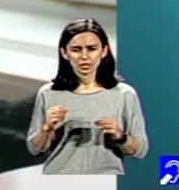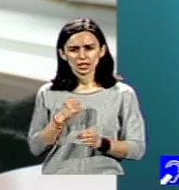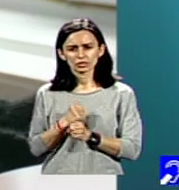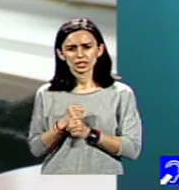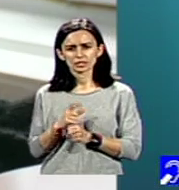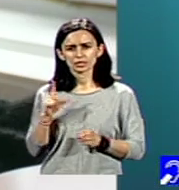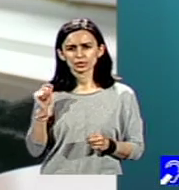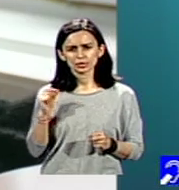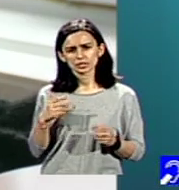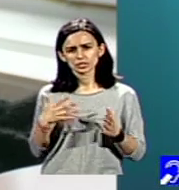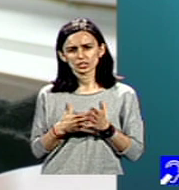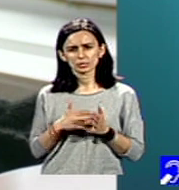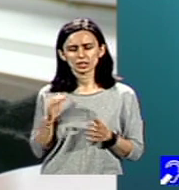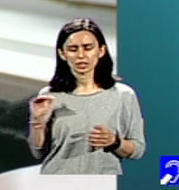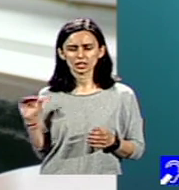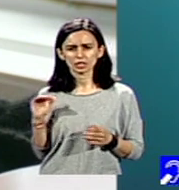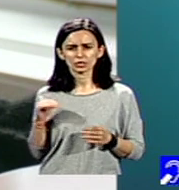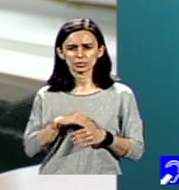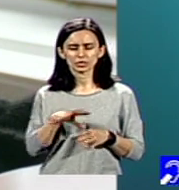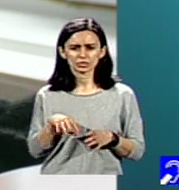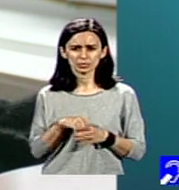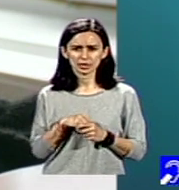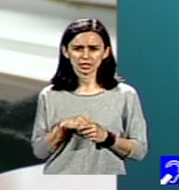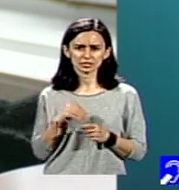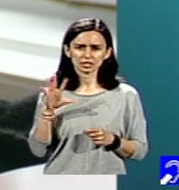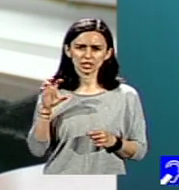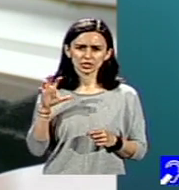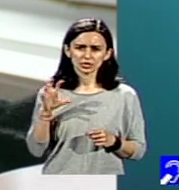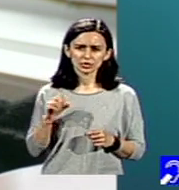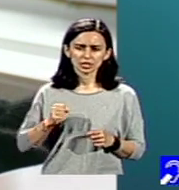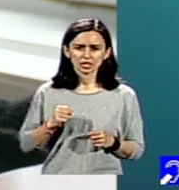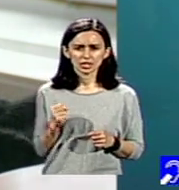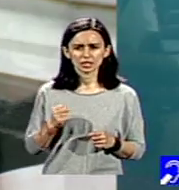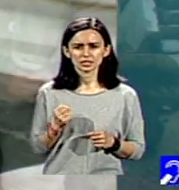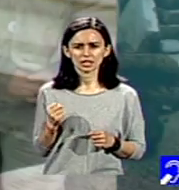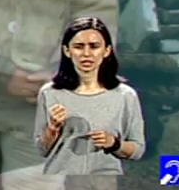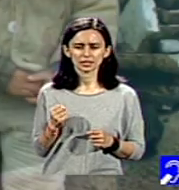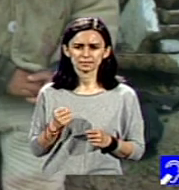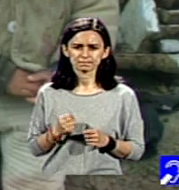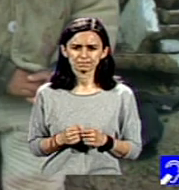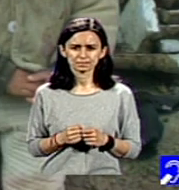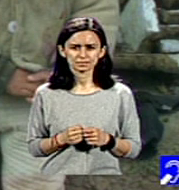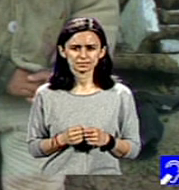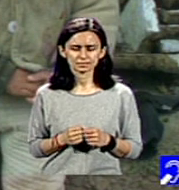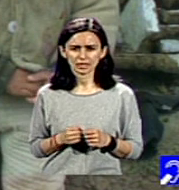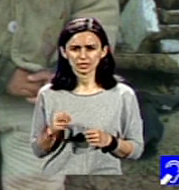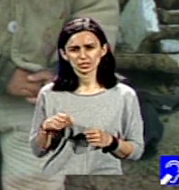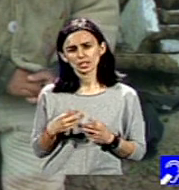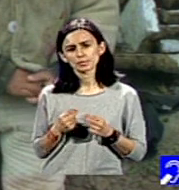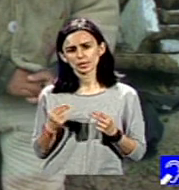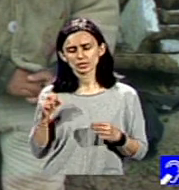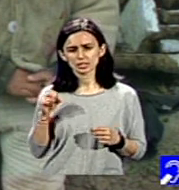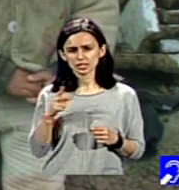.000 de copii și părinți din 500 de comunități urale, iar de peste 30 ani